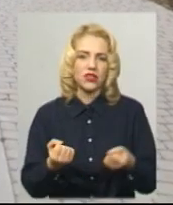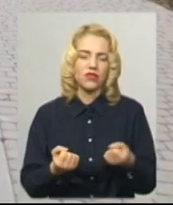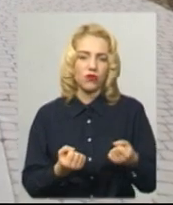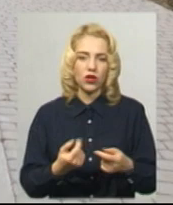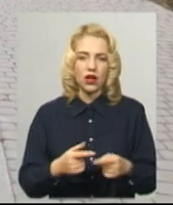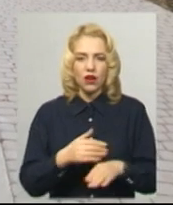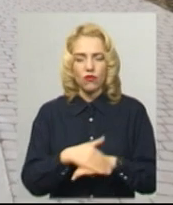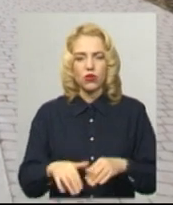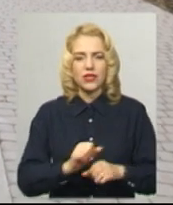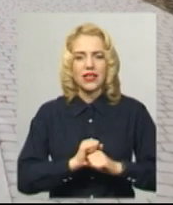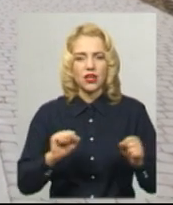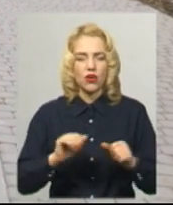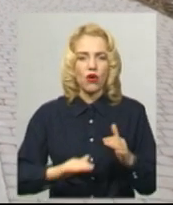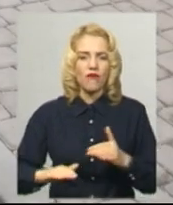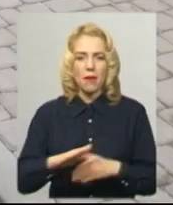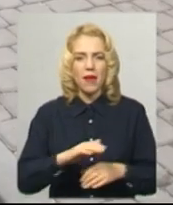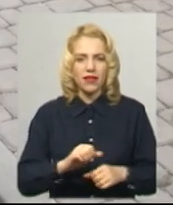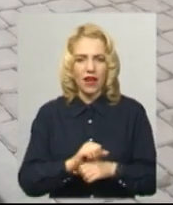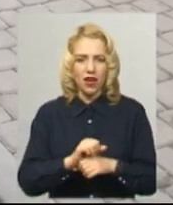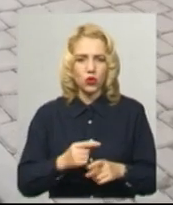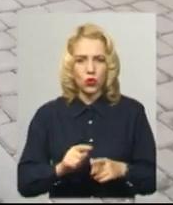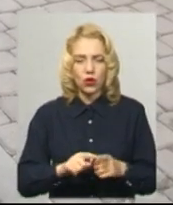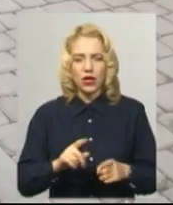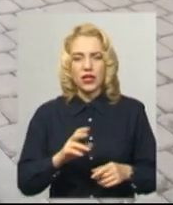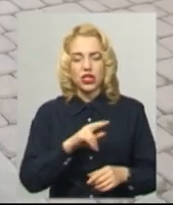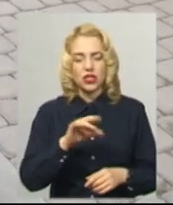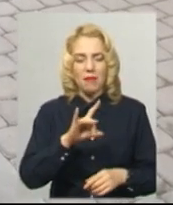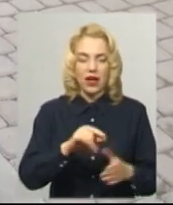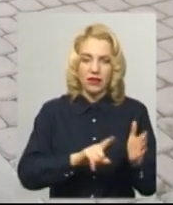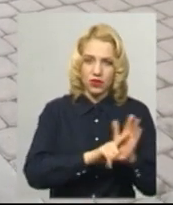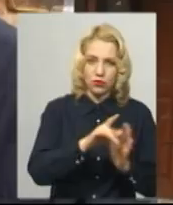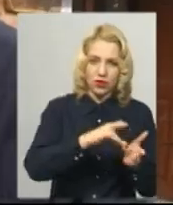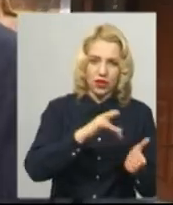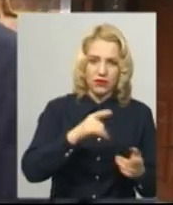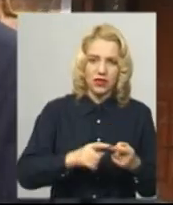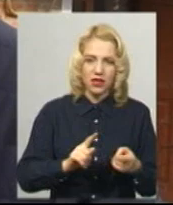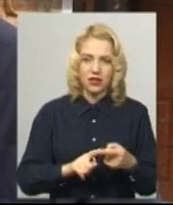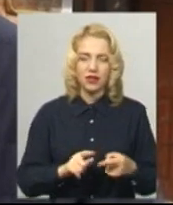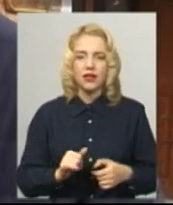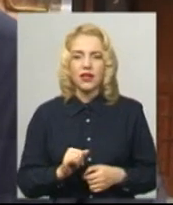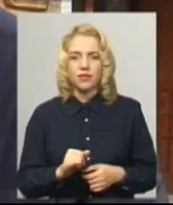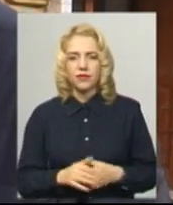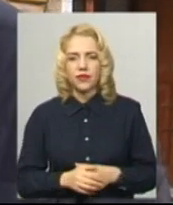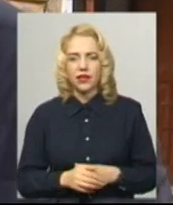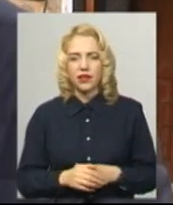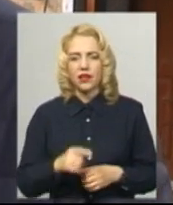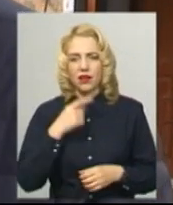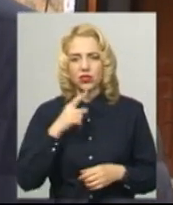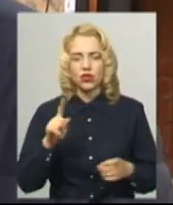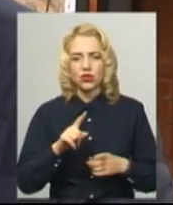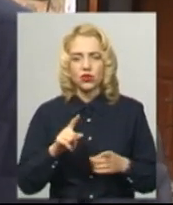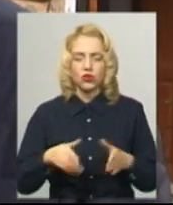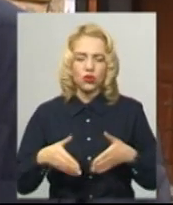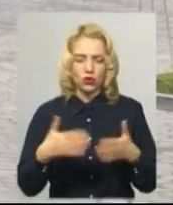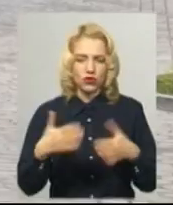Вулиці Героїв Майдану, яка починається в центрі Чемерівців та прямує до рай-лікарні, виклали бруківкою. Житель вулиці Ігор Забіяка каже, дорогу